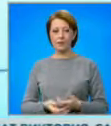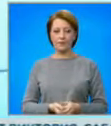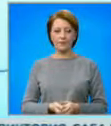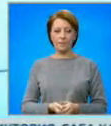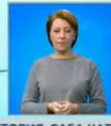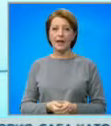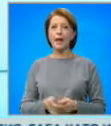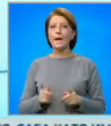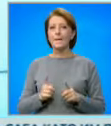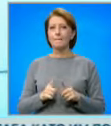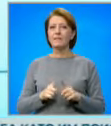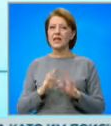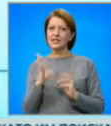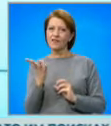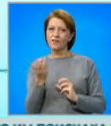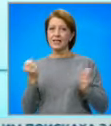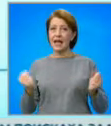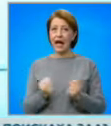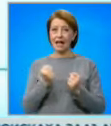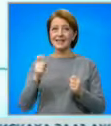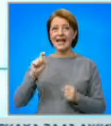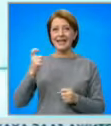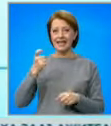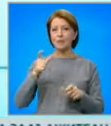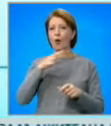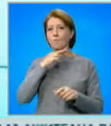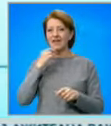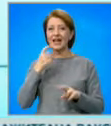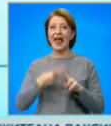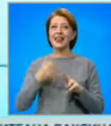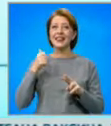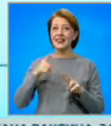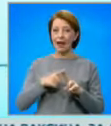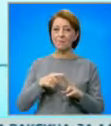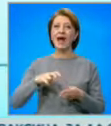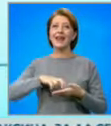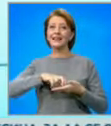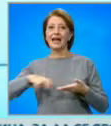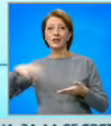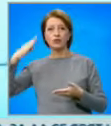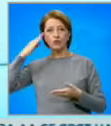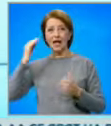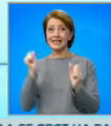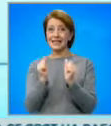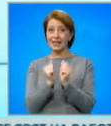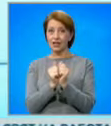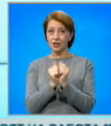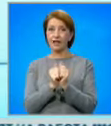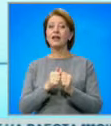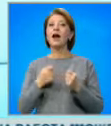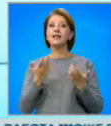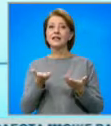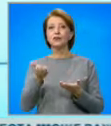При съвместна акция на ГДБОП, МЕВЕРЕ и НАП, данъчен служител беше задържан в столицата днес, след като е поискал